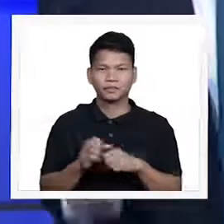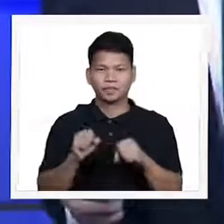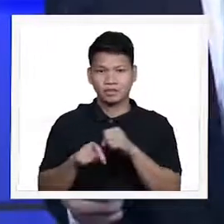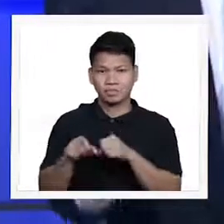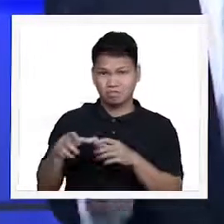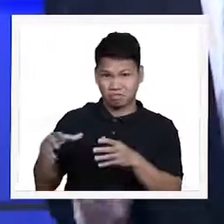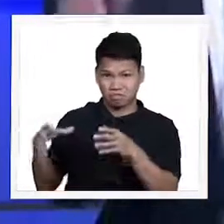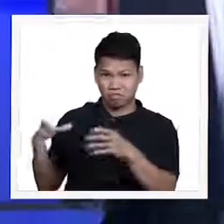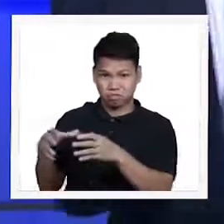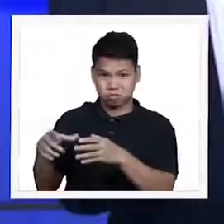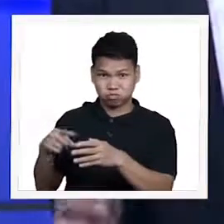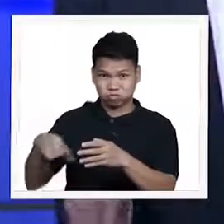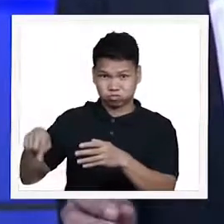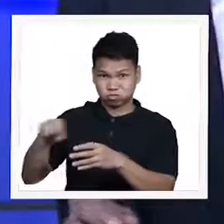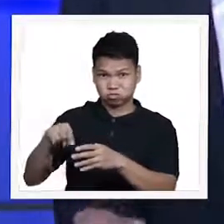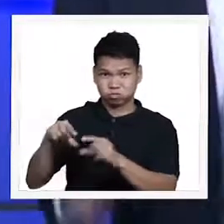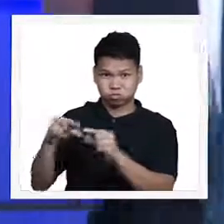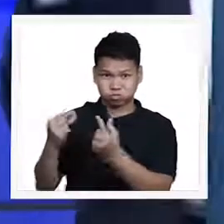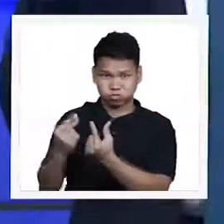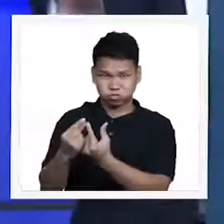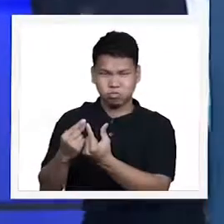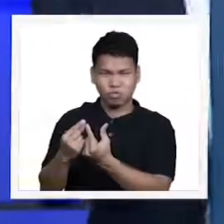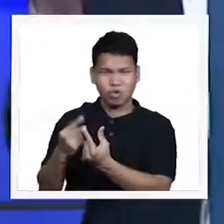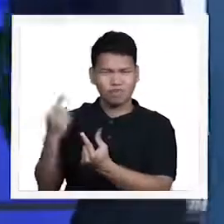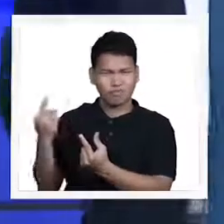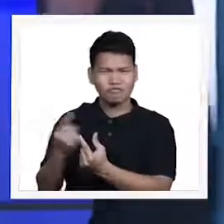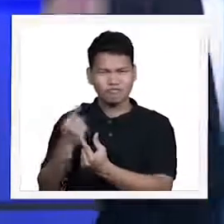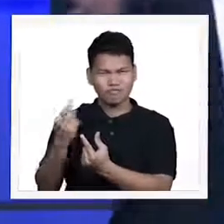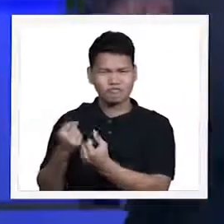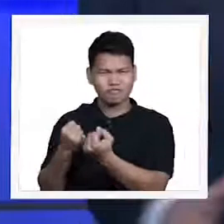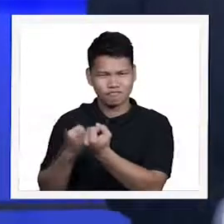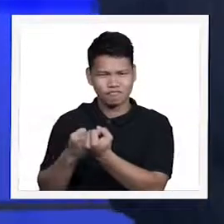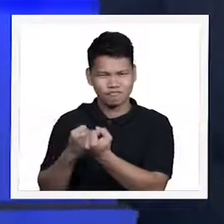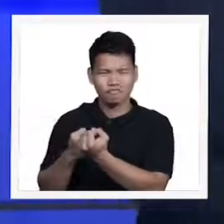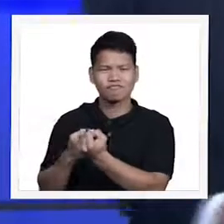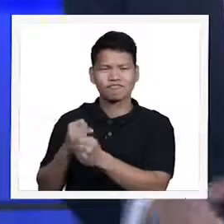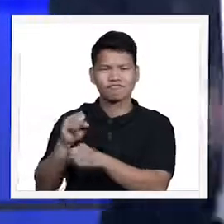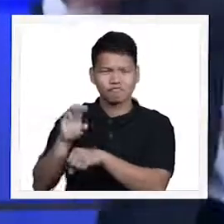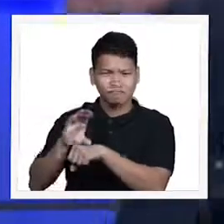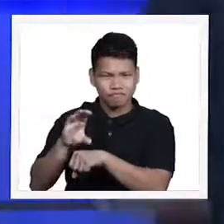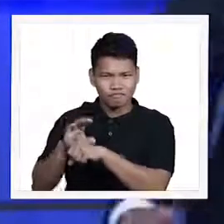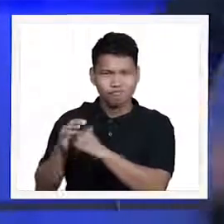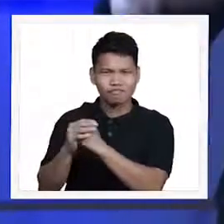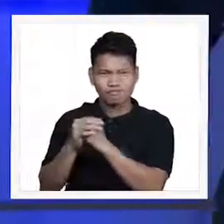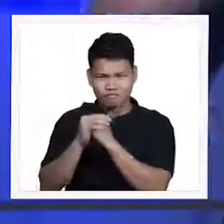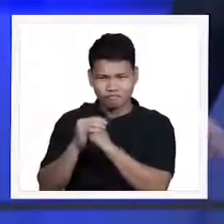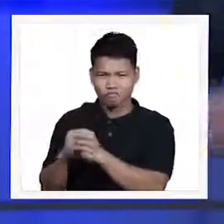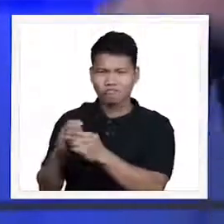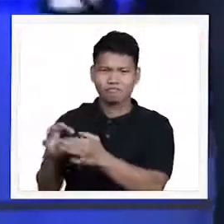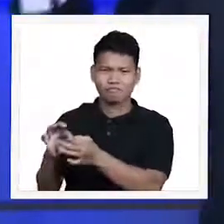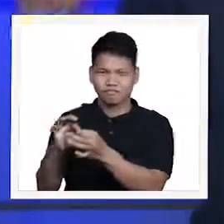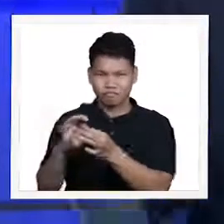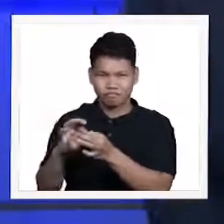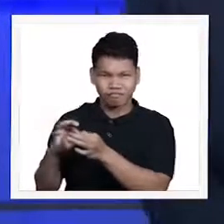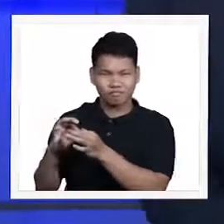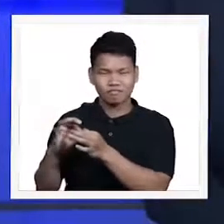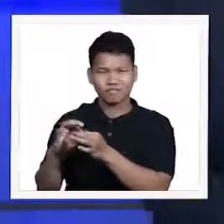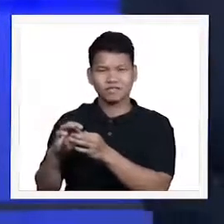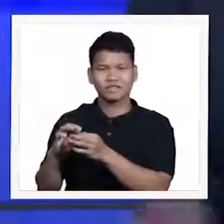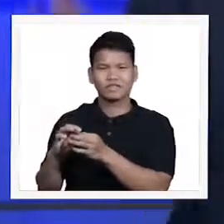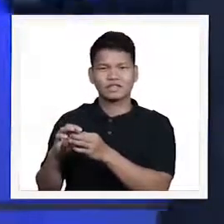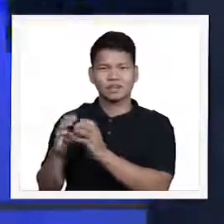ang mga tao daw na mayroong pananampalataya at sumasali sa mga church activities,